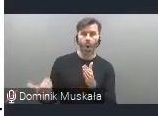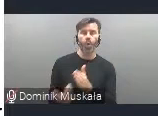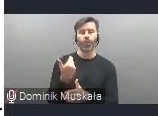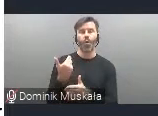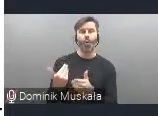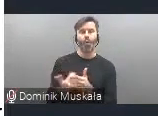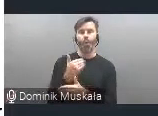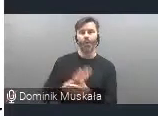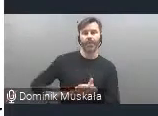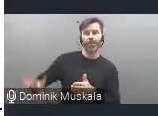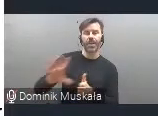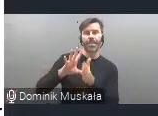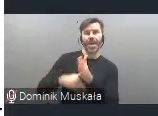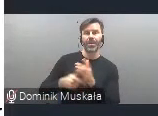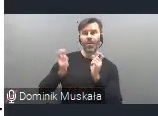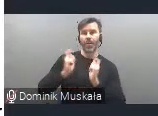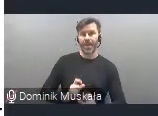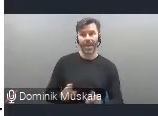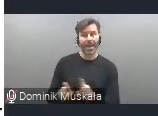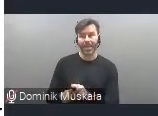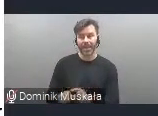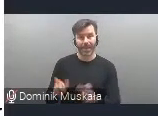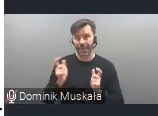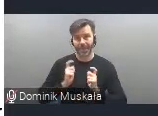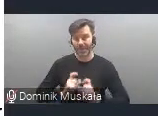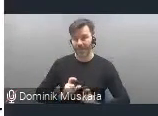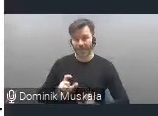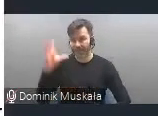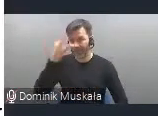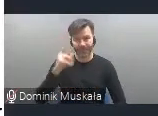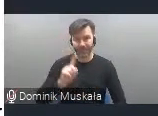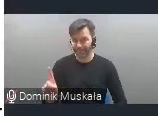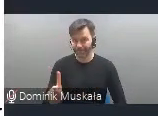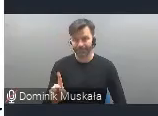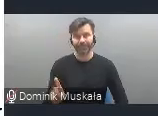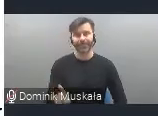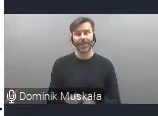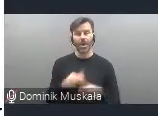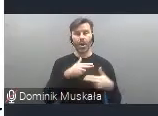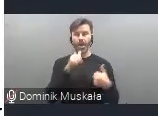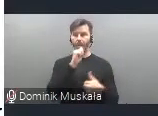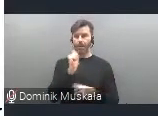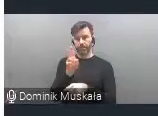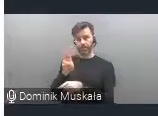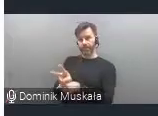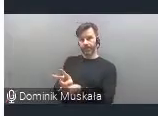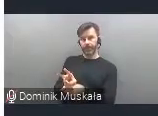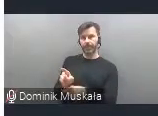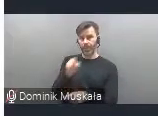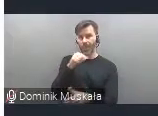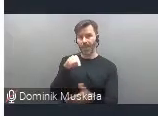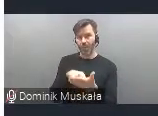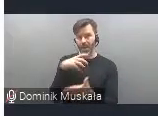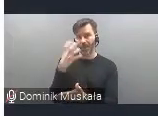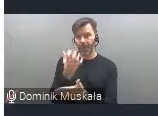że Unia Europejska nie zapomina o terenach wiejskich. To jest przykłady takich, żeby właśnie wykorzystać te